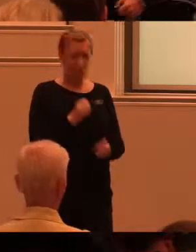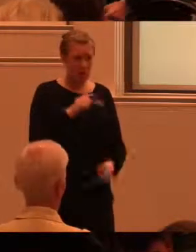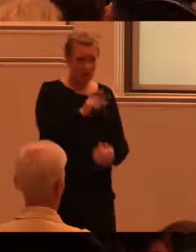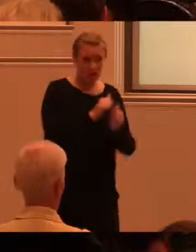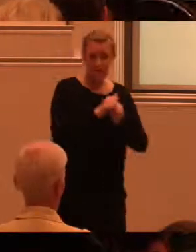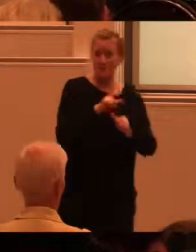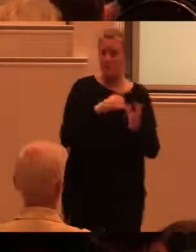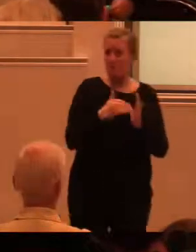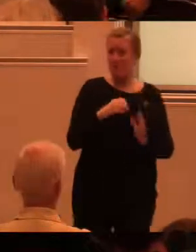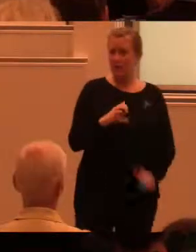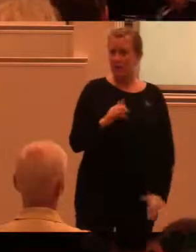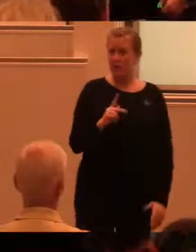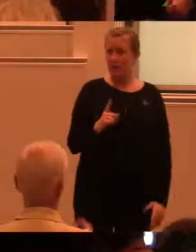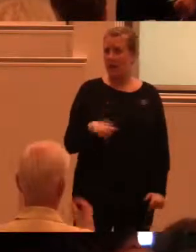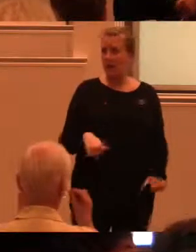Sveriges kommuner och landsting här?